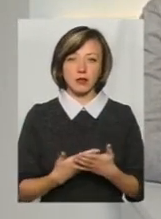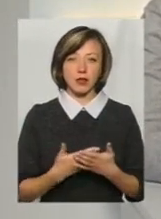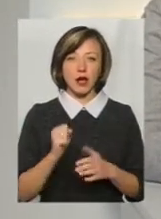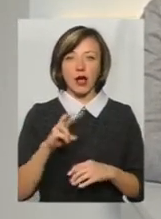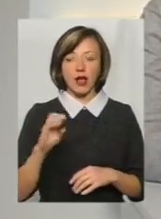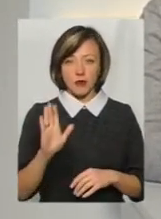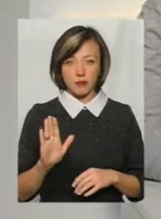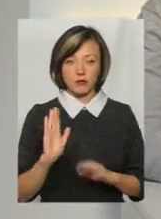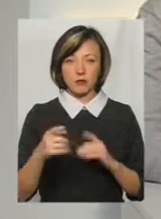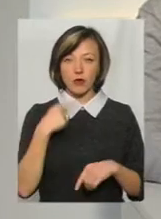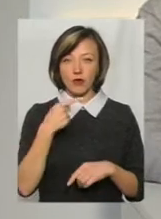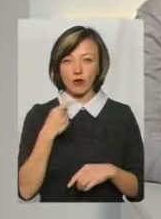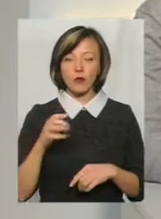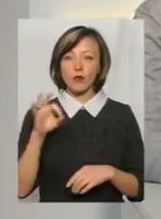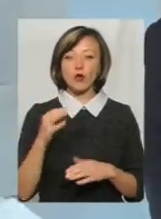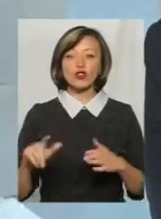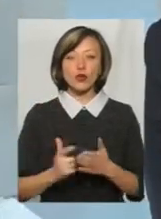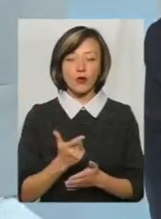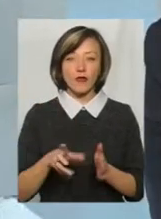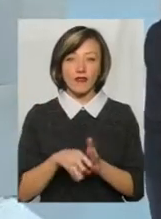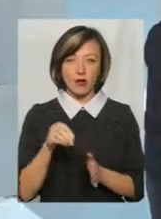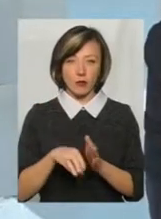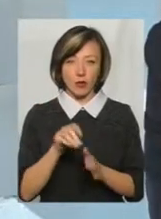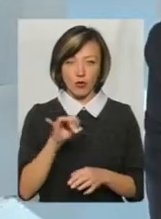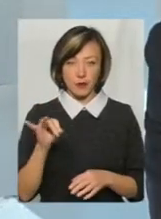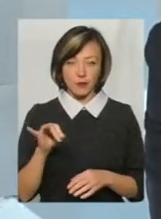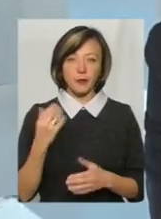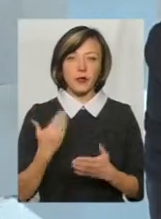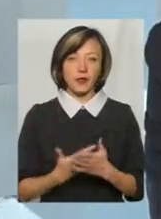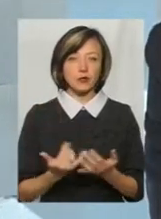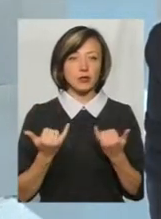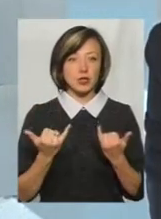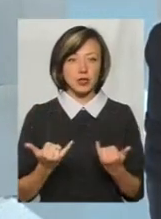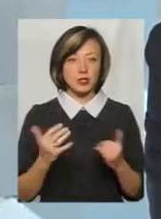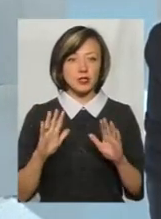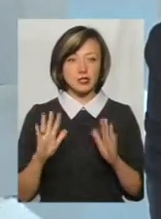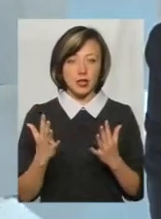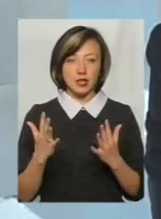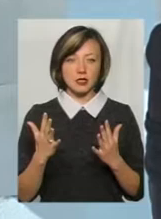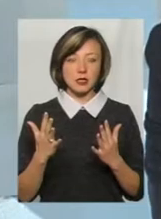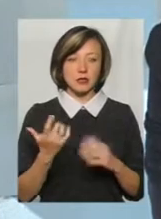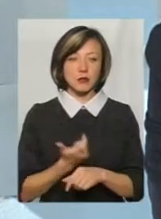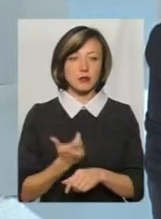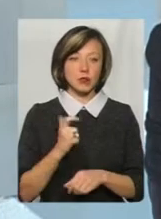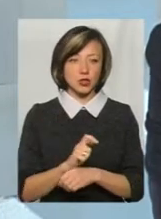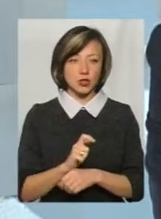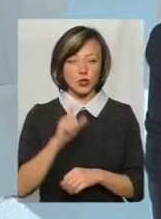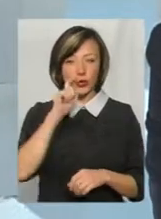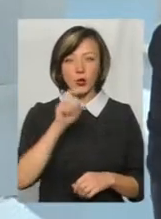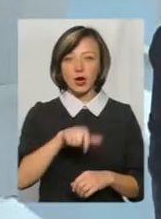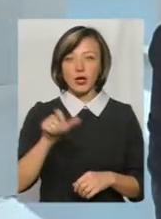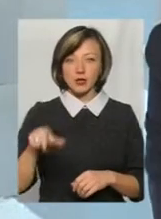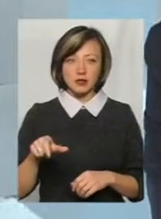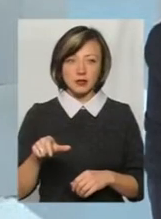Але ми про це ще поговоримо. говоримо про чергові вибори. Тому от наразі сталася, більшість українців не